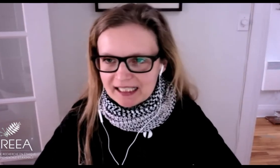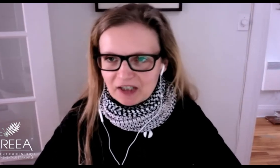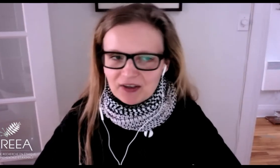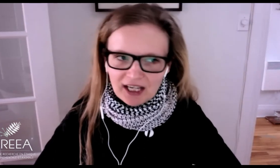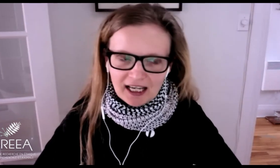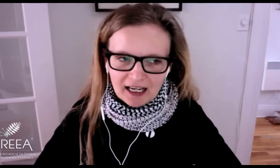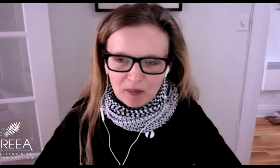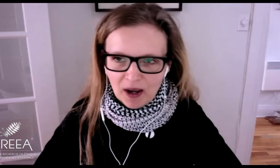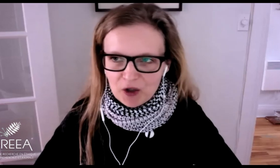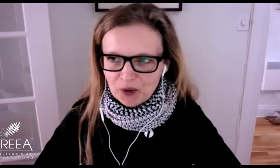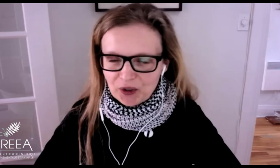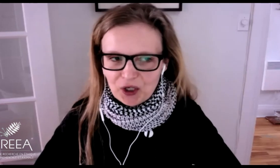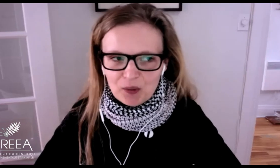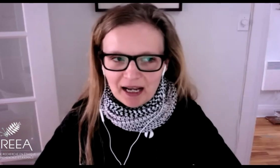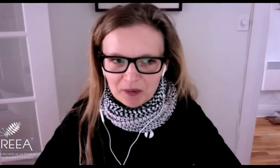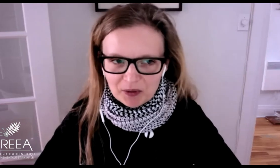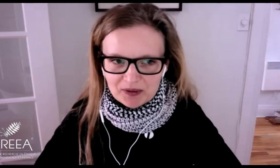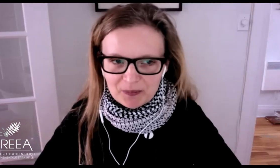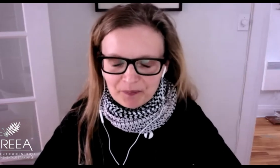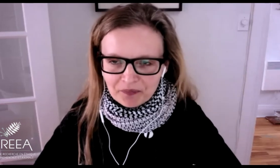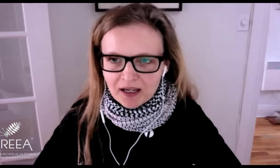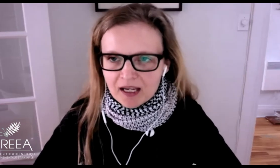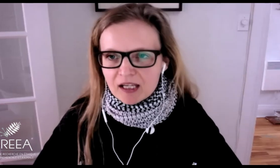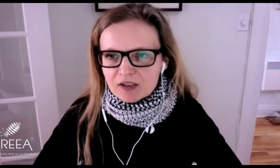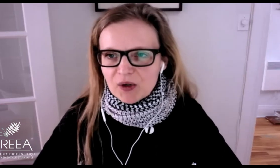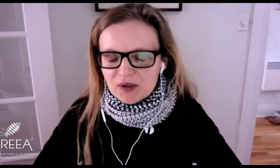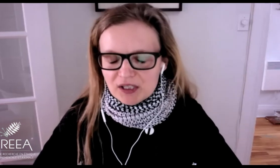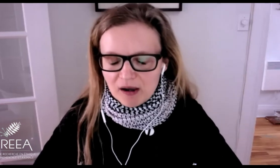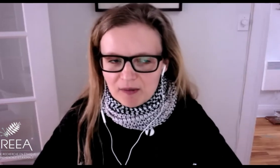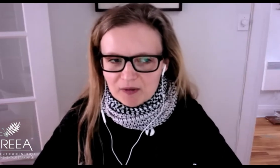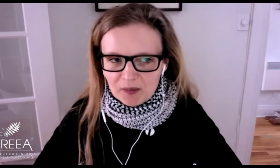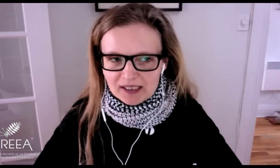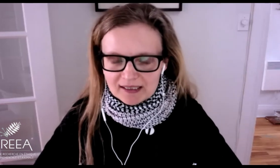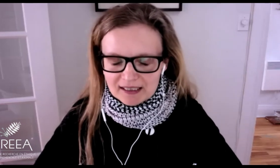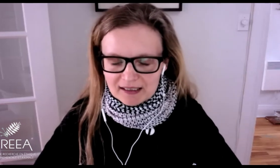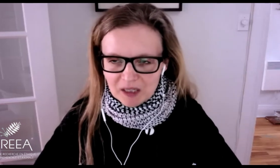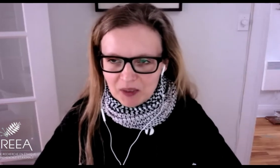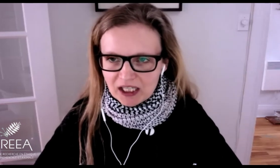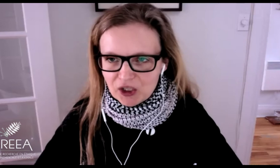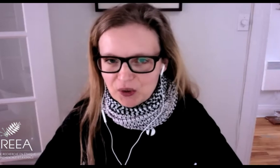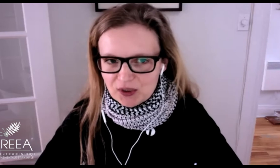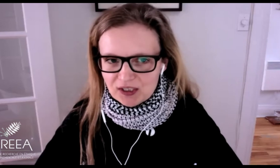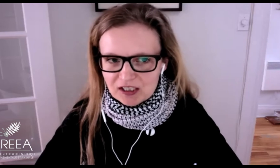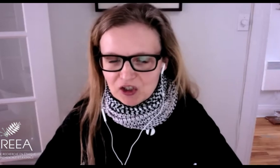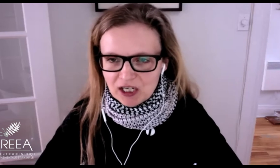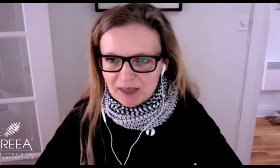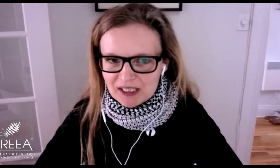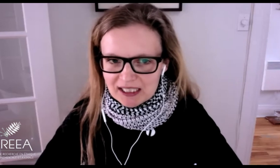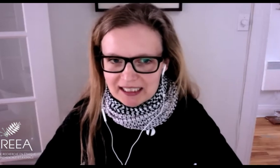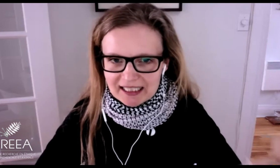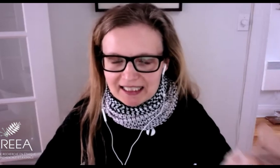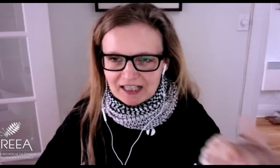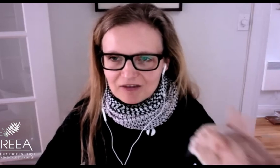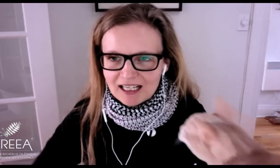in our thinking about non-human animals. So, the term zoopolis is typically used to describe